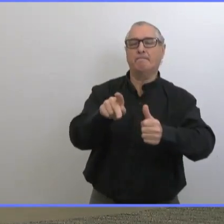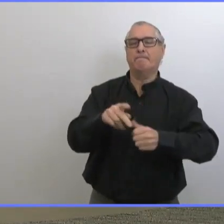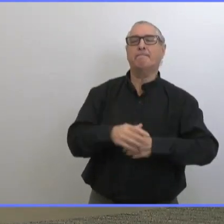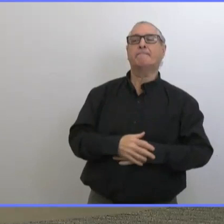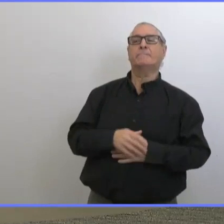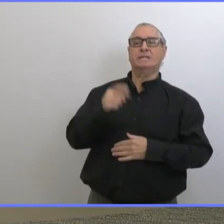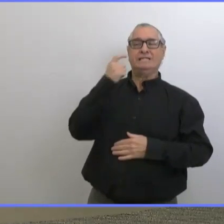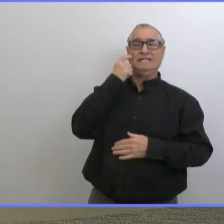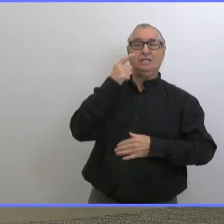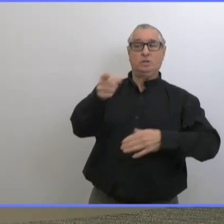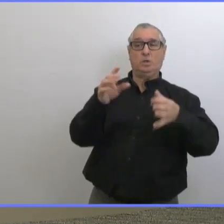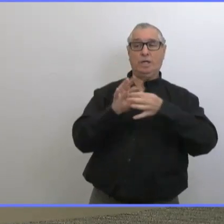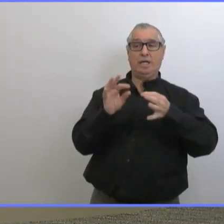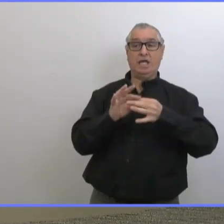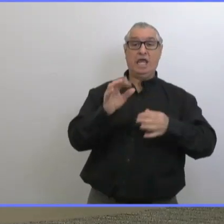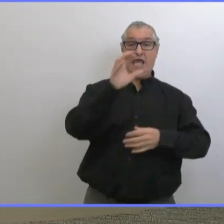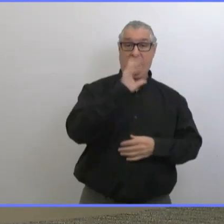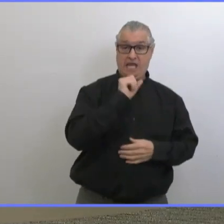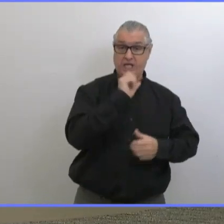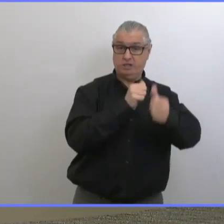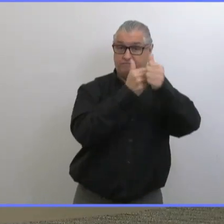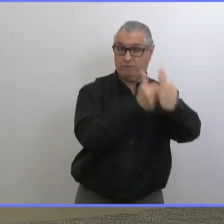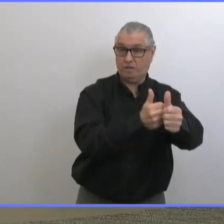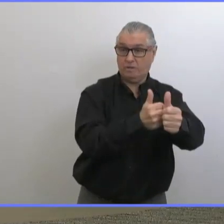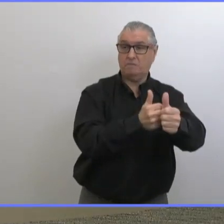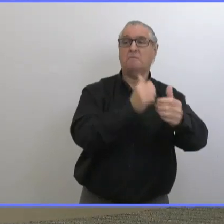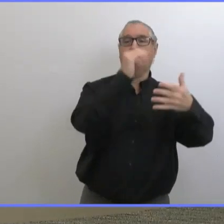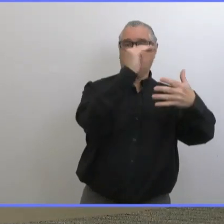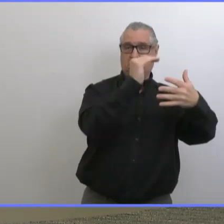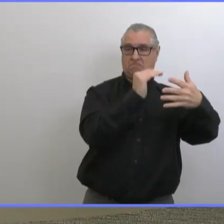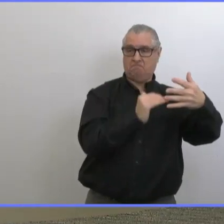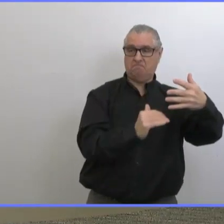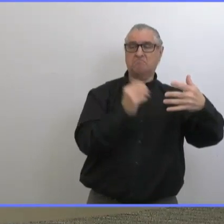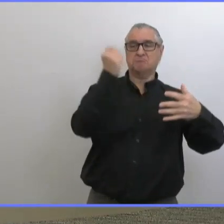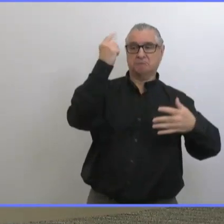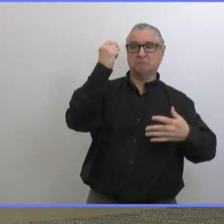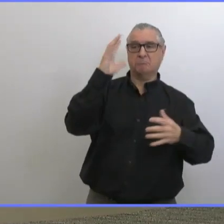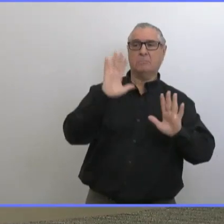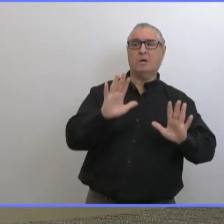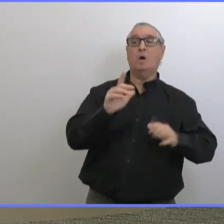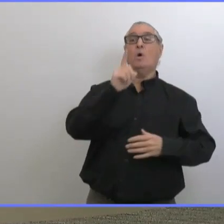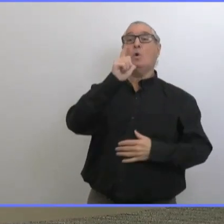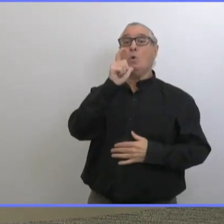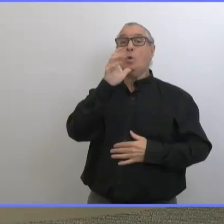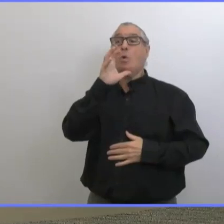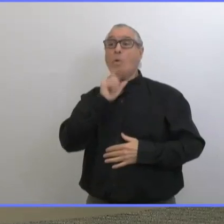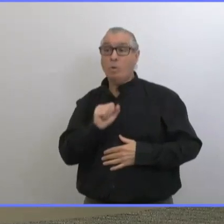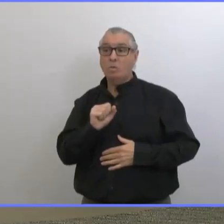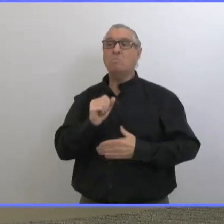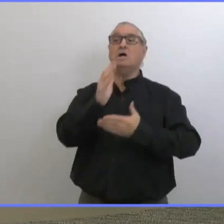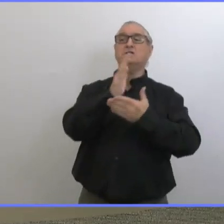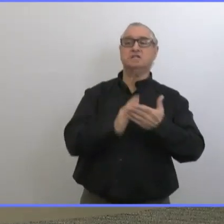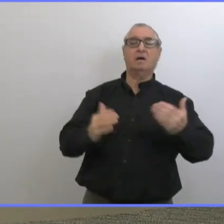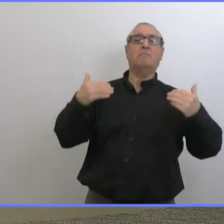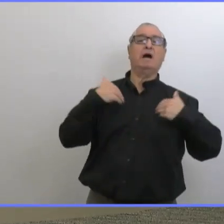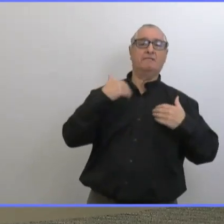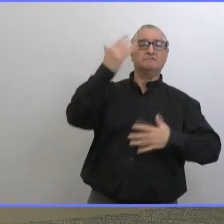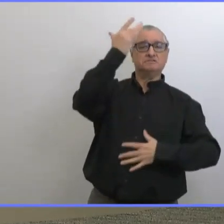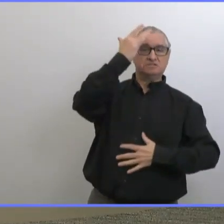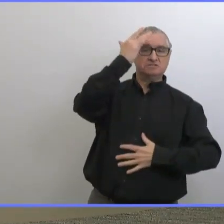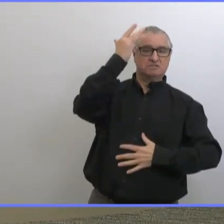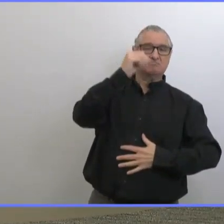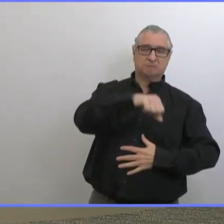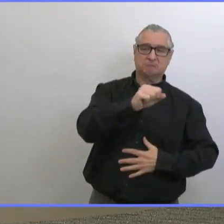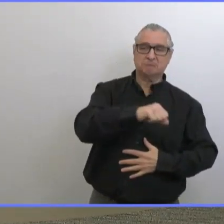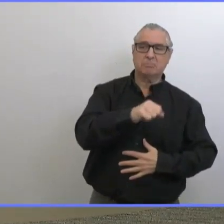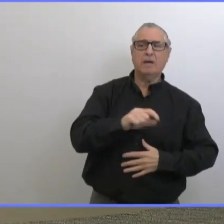âge ça permet de capturer toutes les conditions sous-jacentes mais il y a aussi des gens qui ont des conditions sous